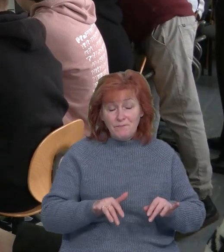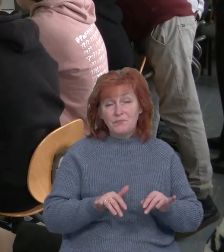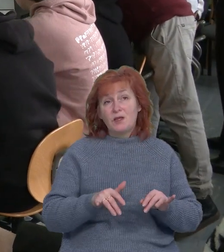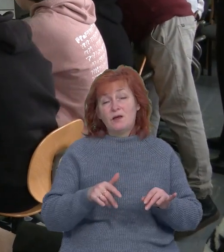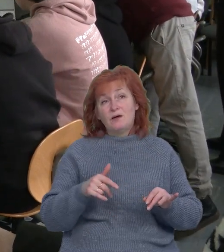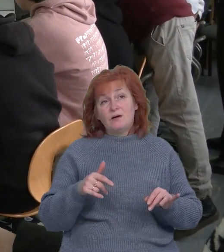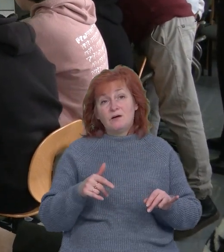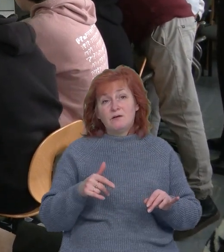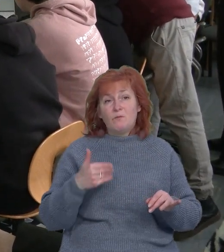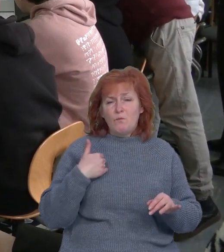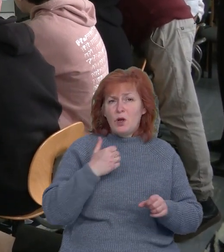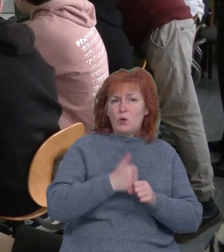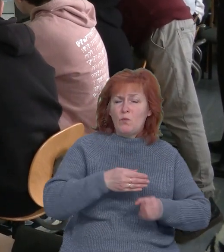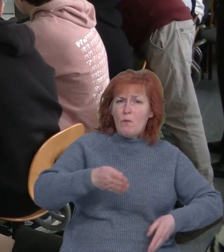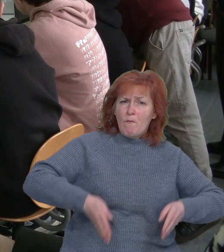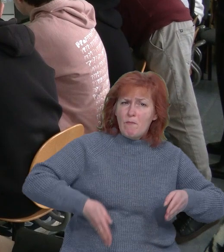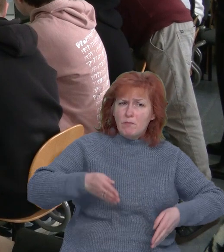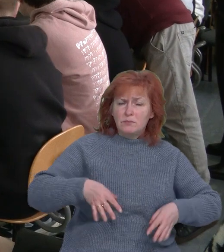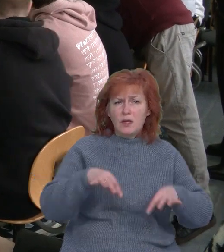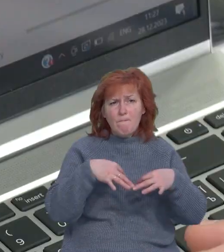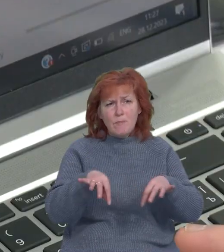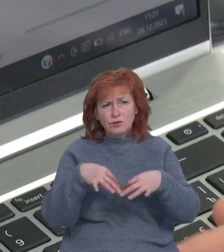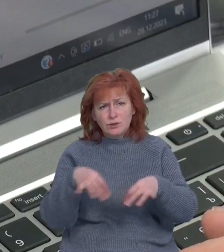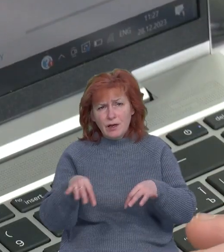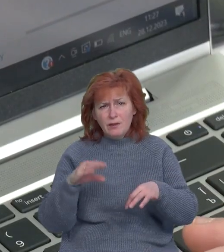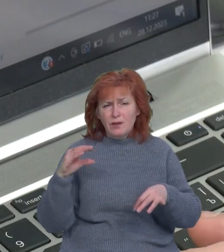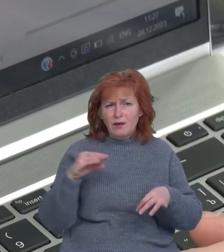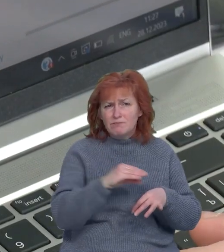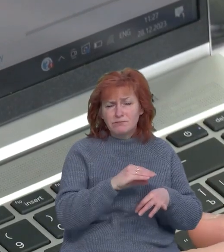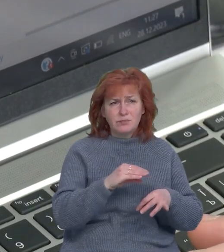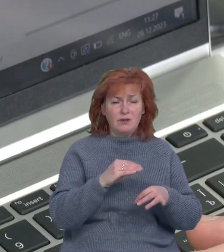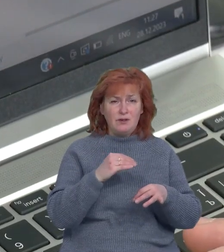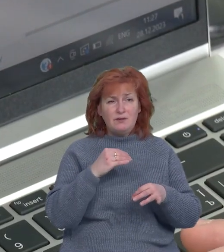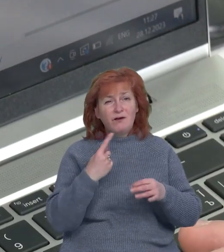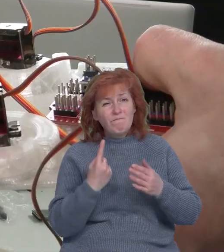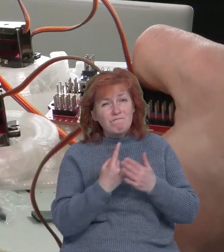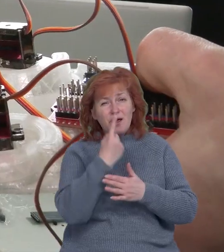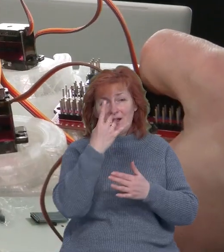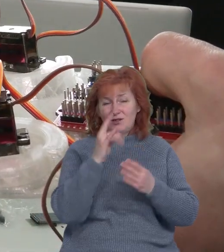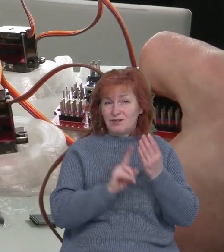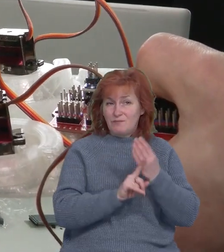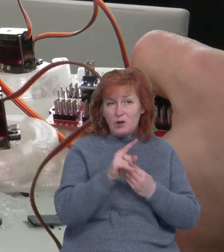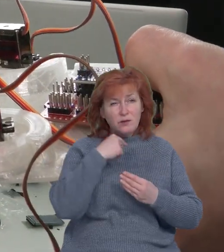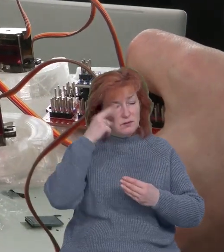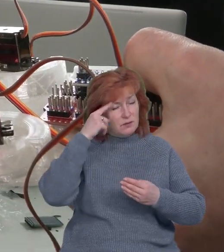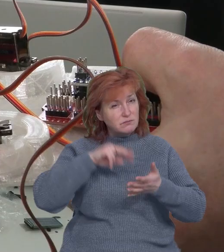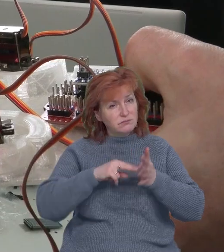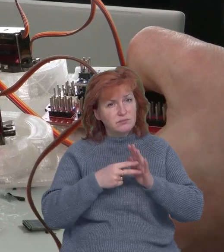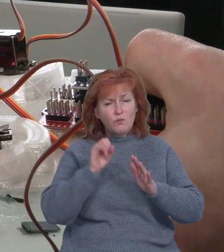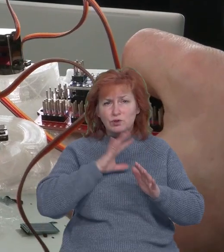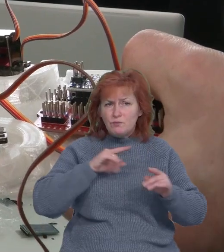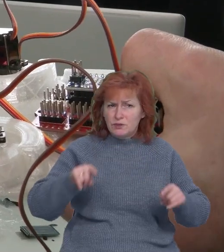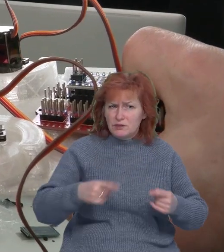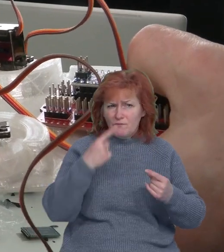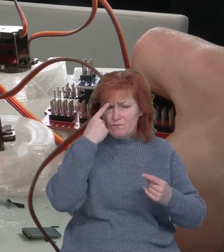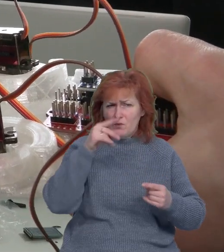ми робимо роботи, машинки. Це перший урок, але надалі у нас є плани створити машинку,